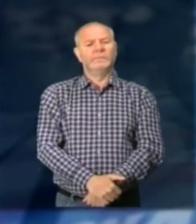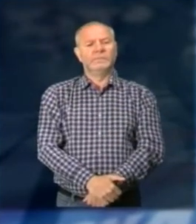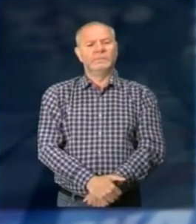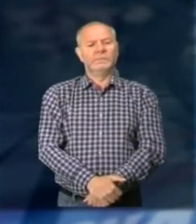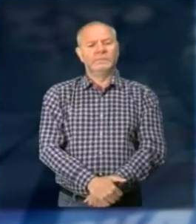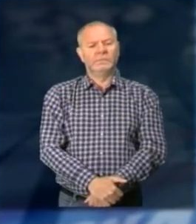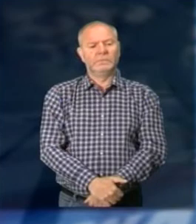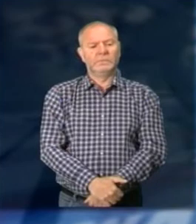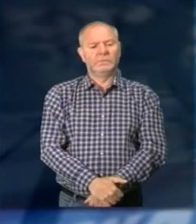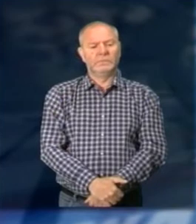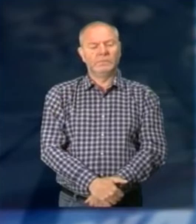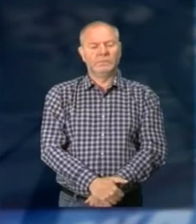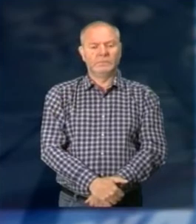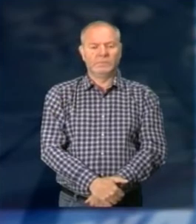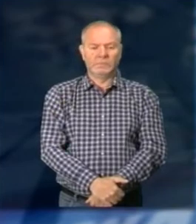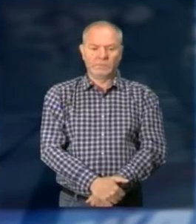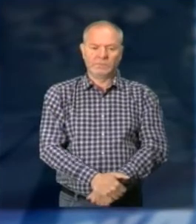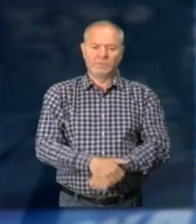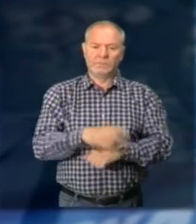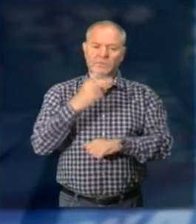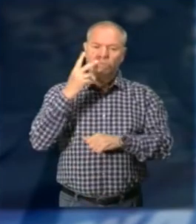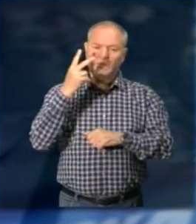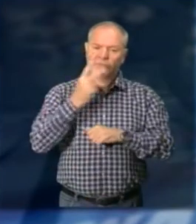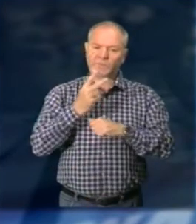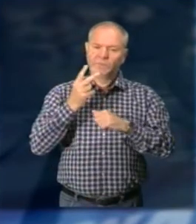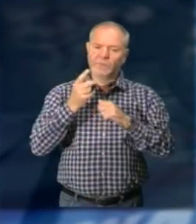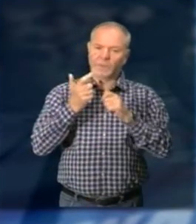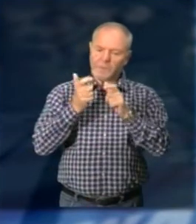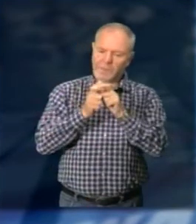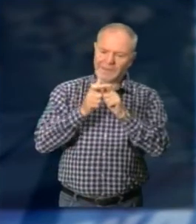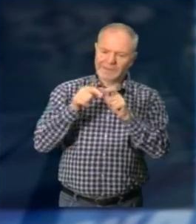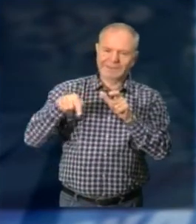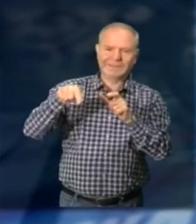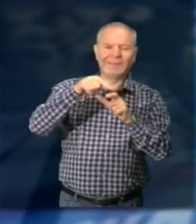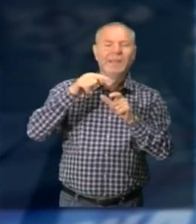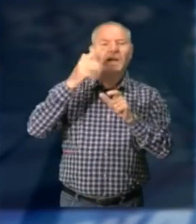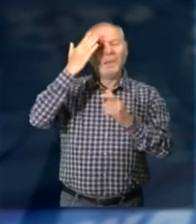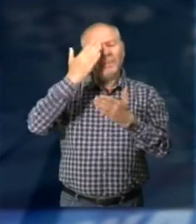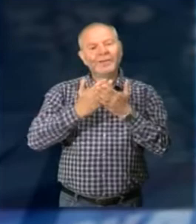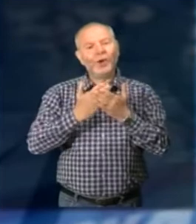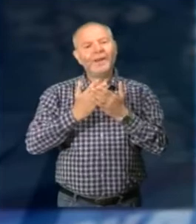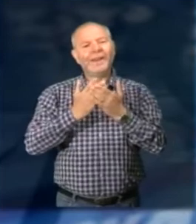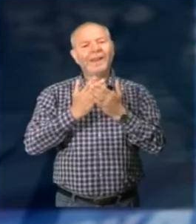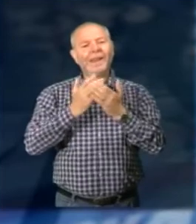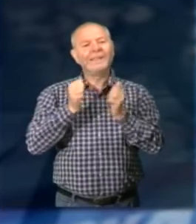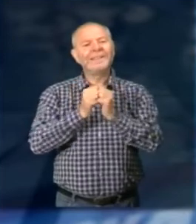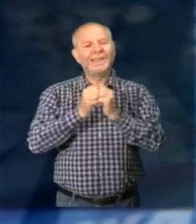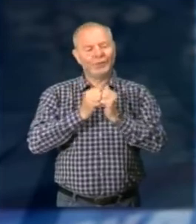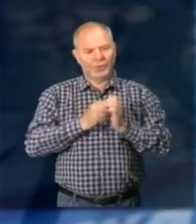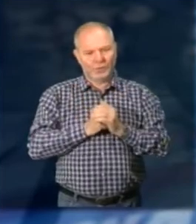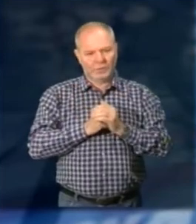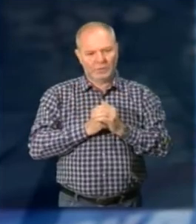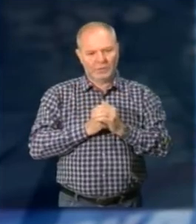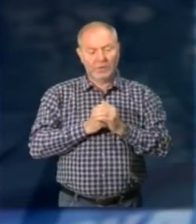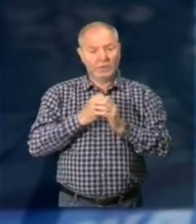I richiedenti asilo per molti paesi, per molti comuni sono un problema qui A Madonna del Sasso sono diventate davvero una risorsa Un